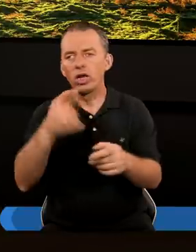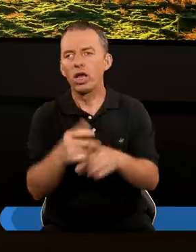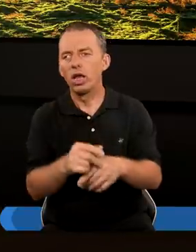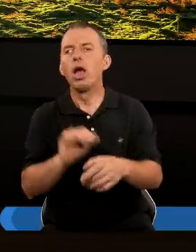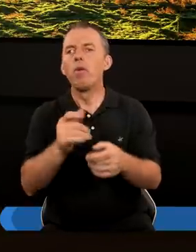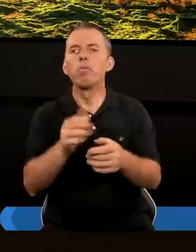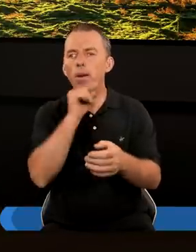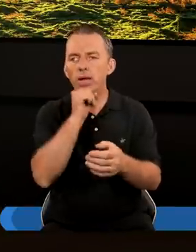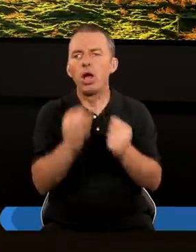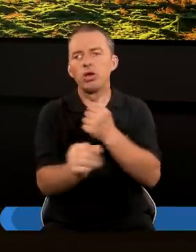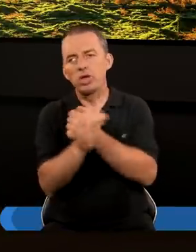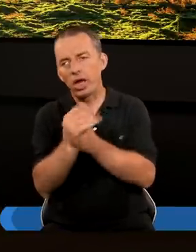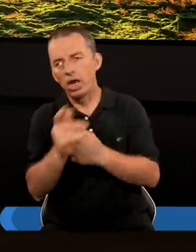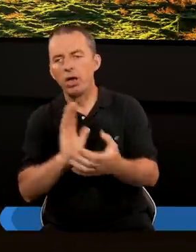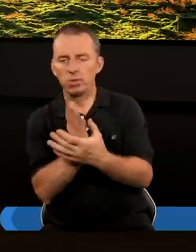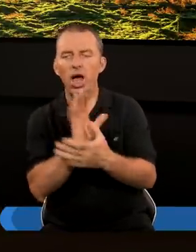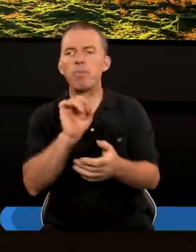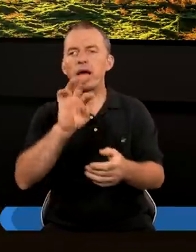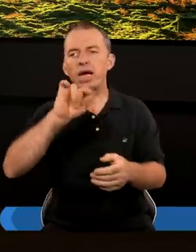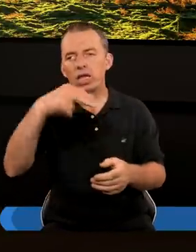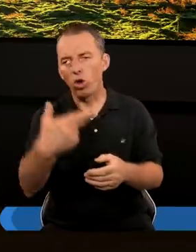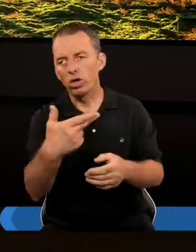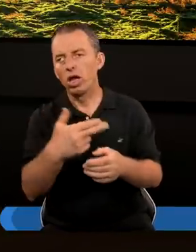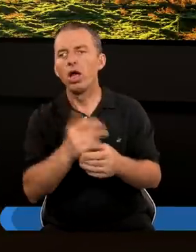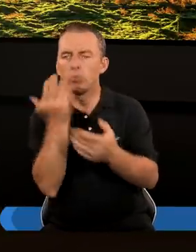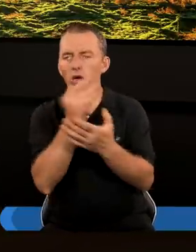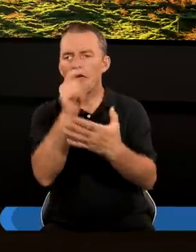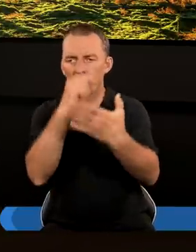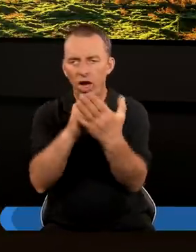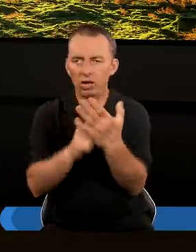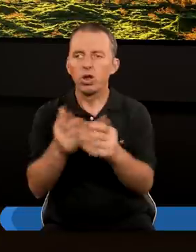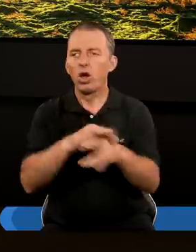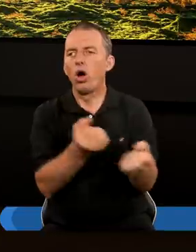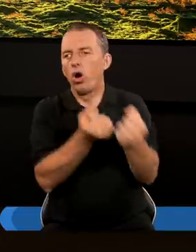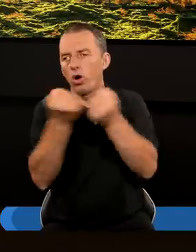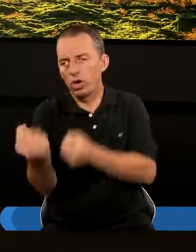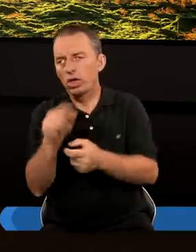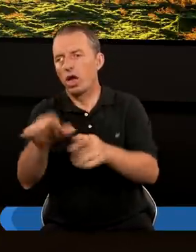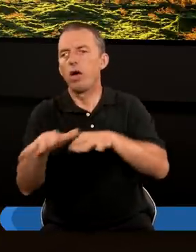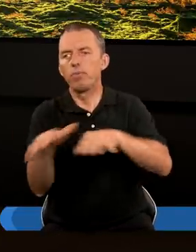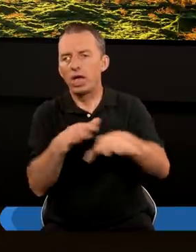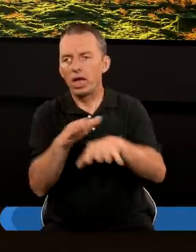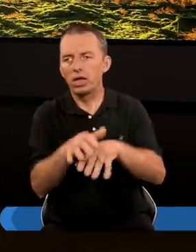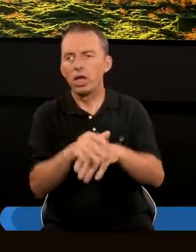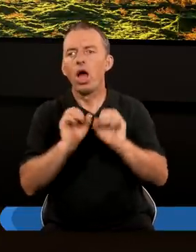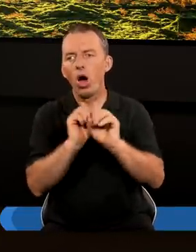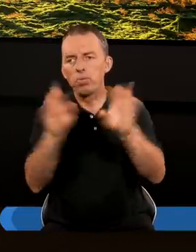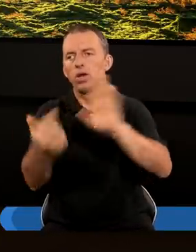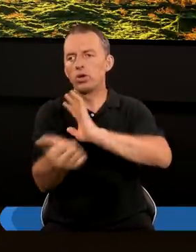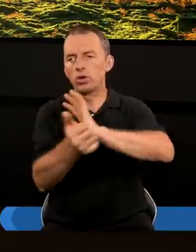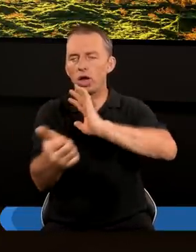Babilon I Jerozolima A pomiędzy Armagedon Przeczytajmy Fragment Który odnosi się Do tego miejsca